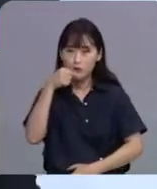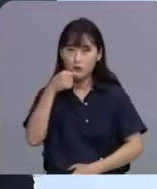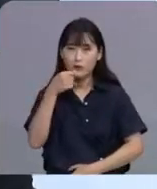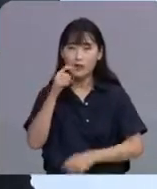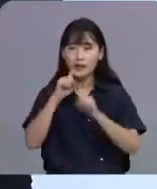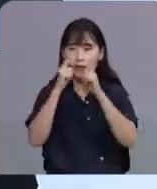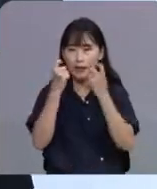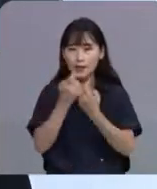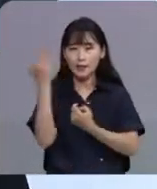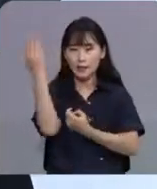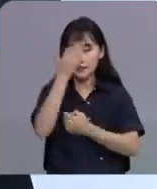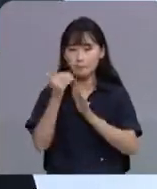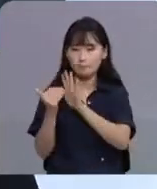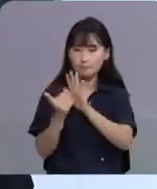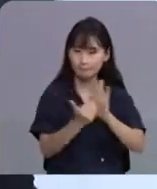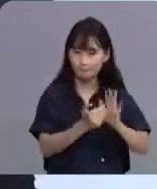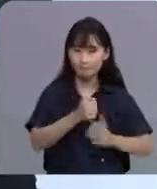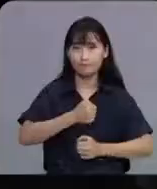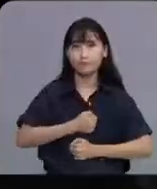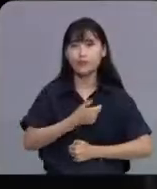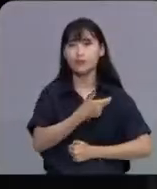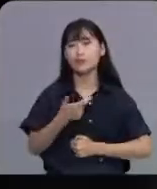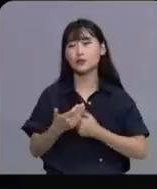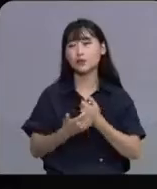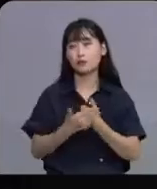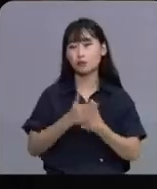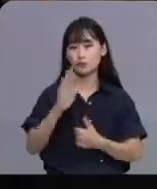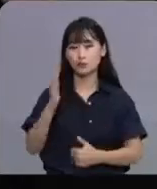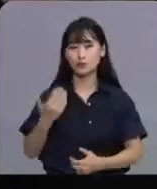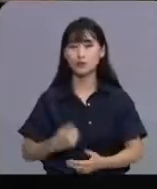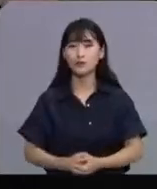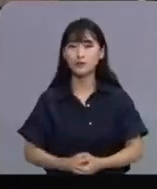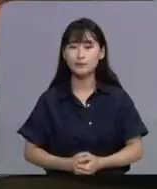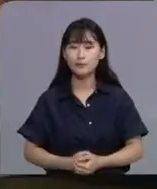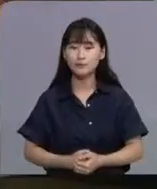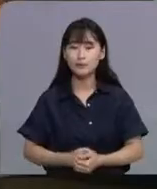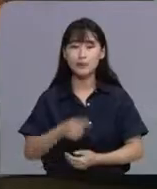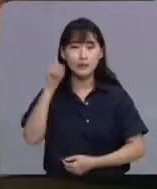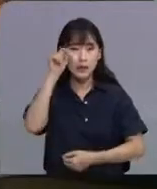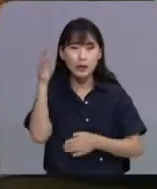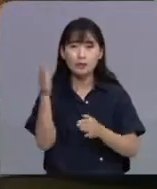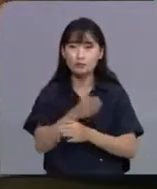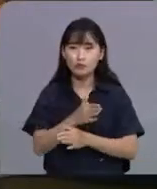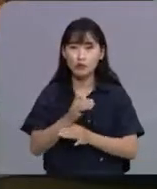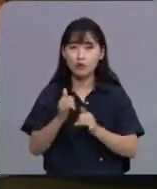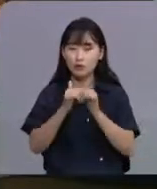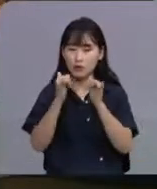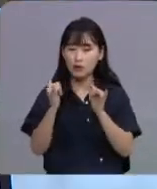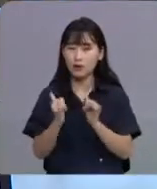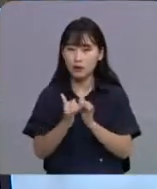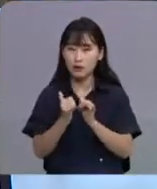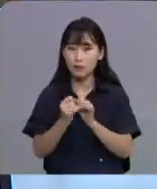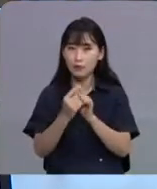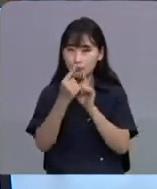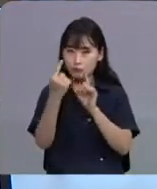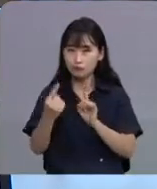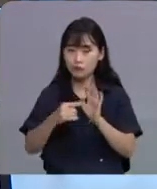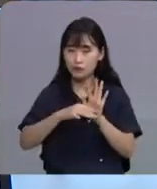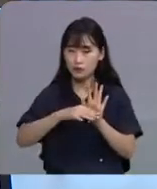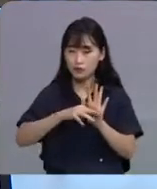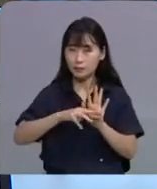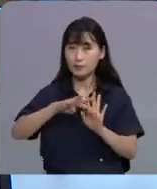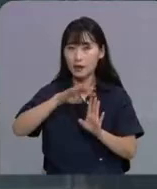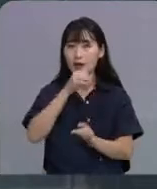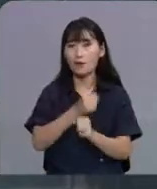큰 힘이 되었습니다. 내일 0시부터 사적 모임은 다시 4명까지 가능하고 인원을 셀 때